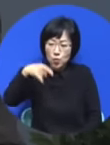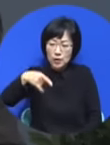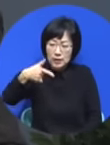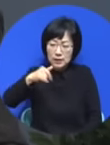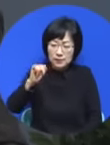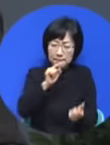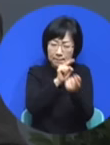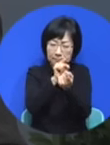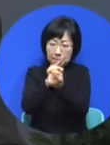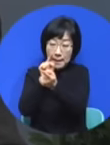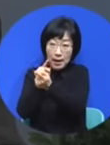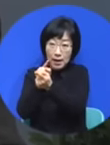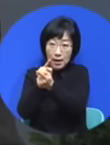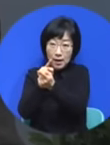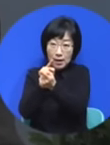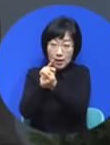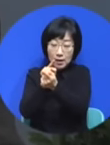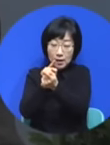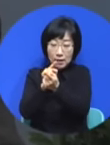그런데 아닙니다.